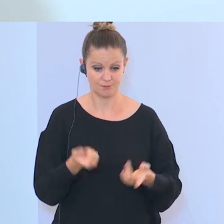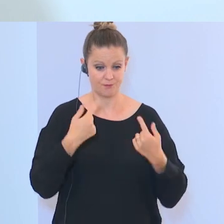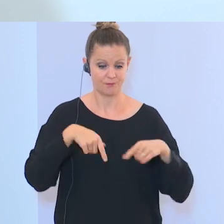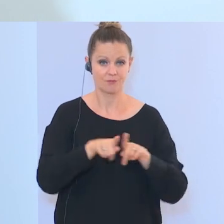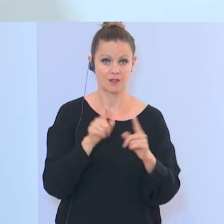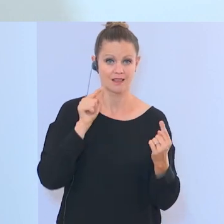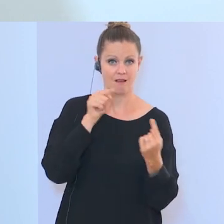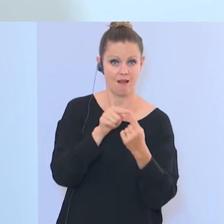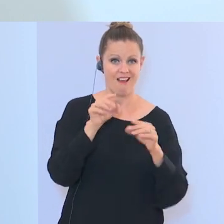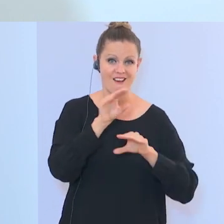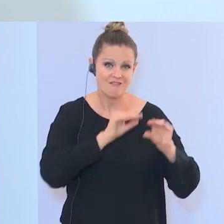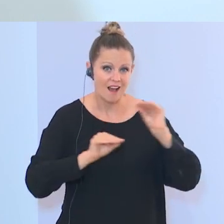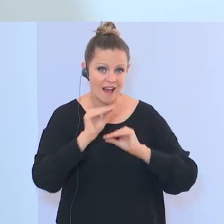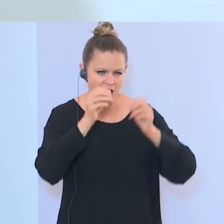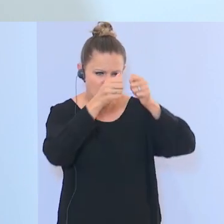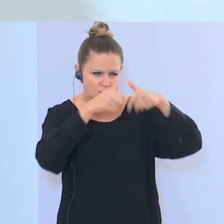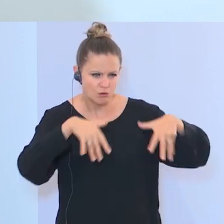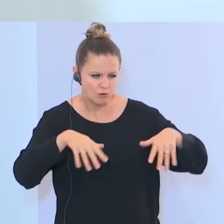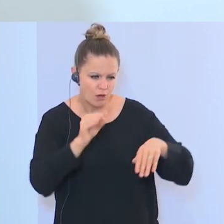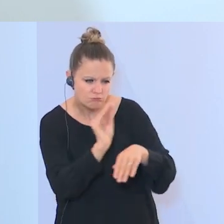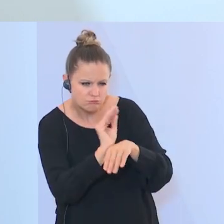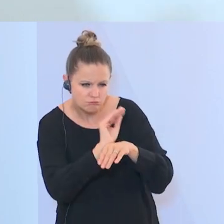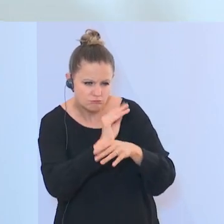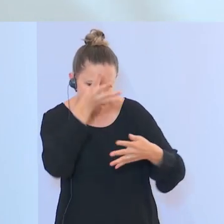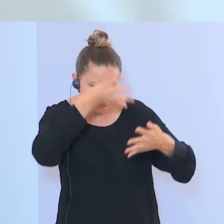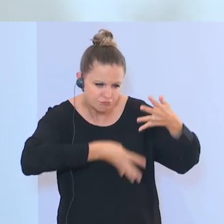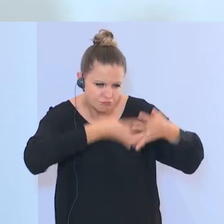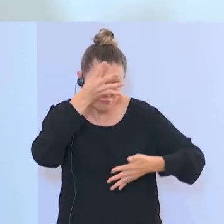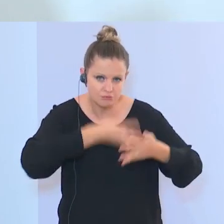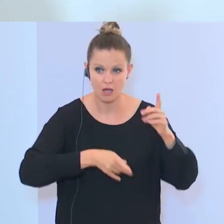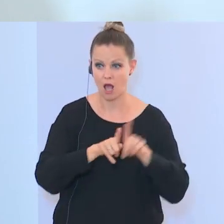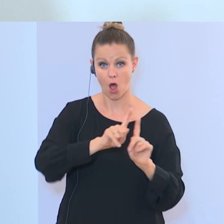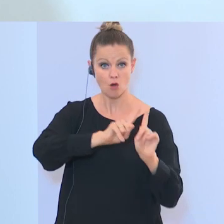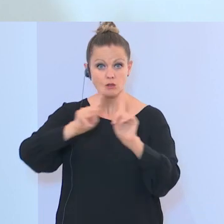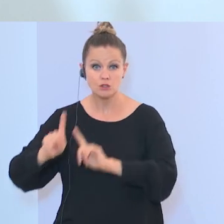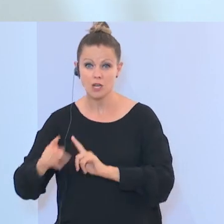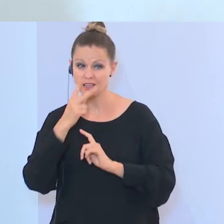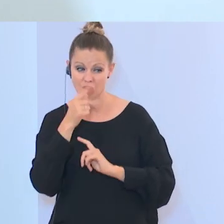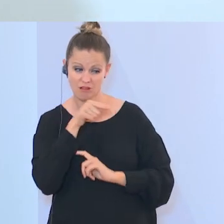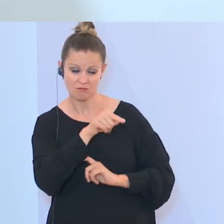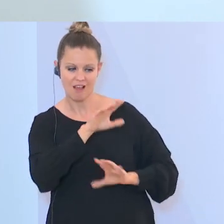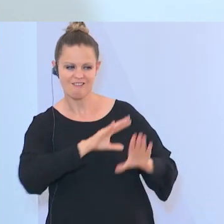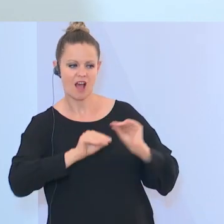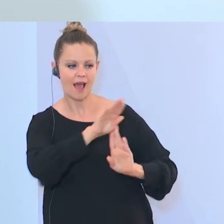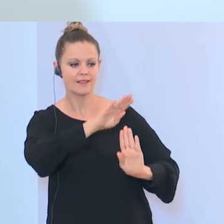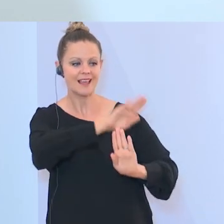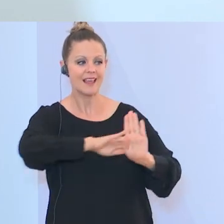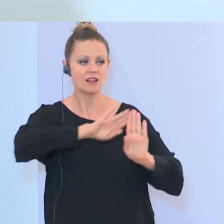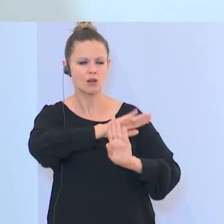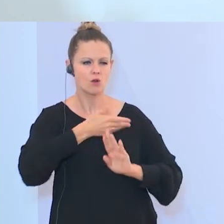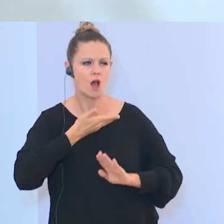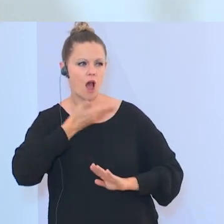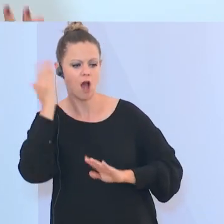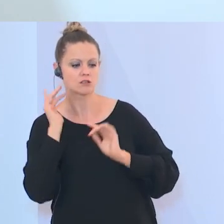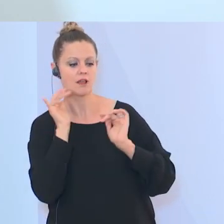Vereine und Strukturen durchleuchten, dass sich die Stelle die Frage stellt, wer steckt hinter diesen Vereinen, wo gibt es Einflüsse aus dem